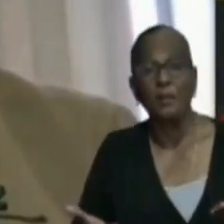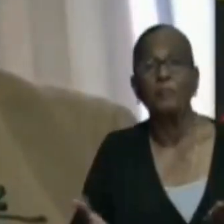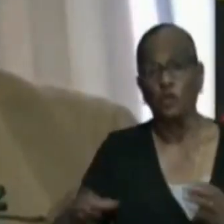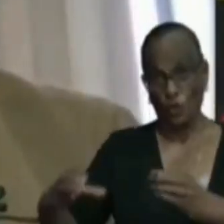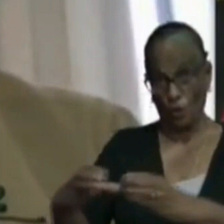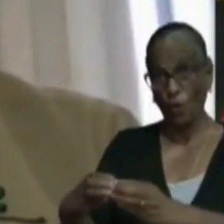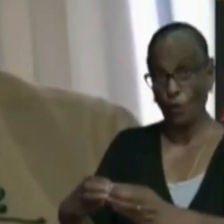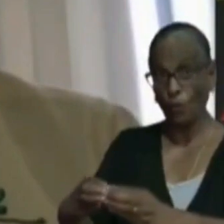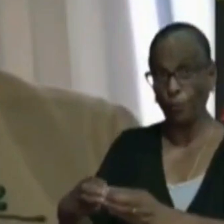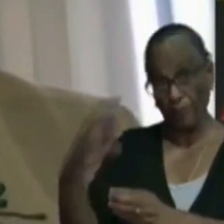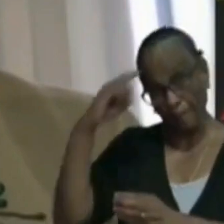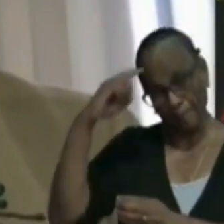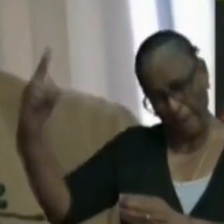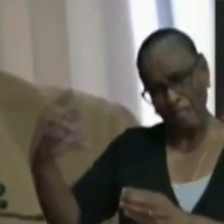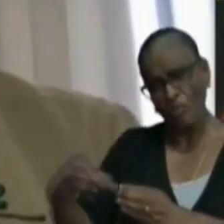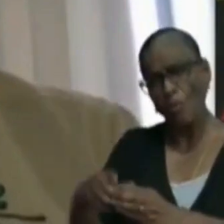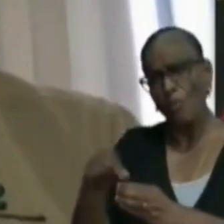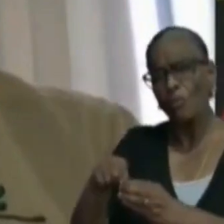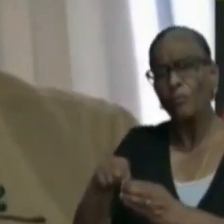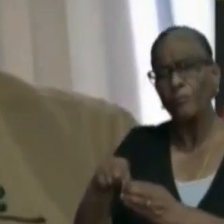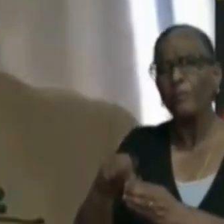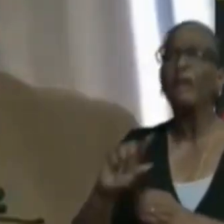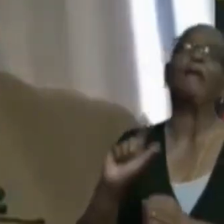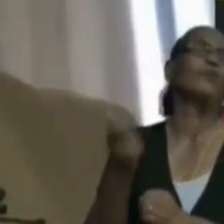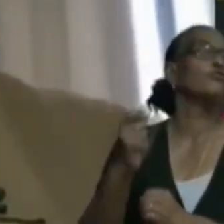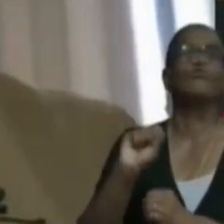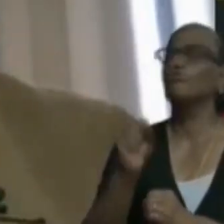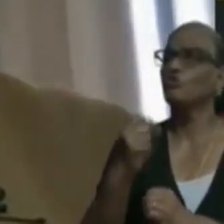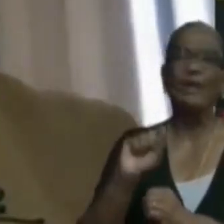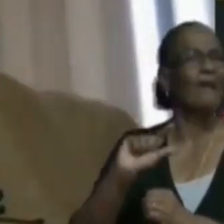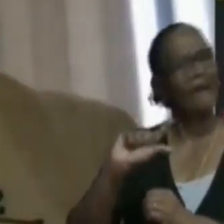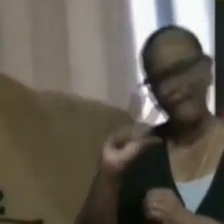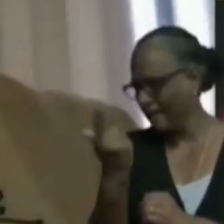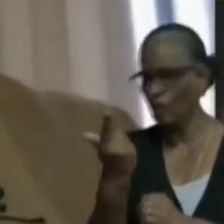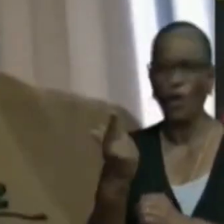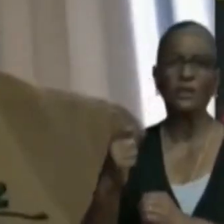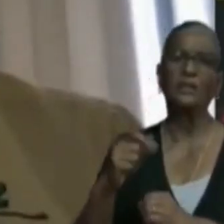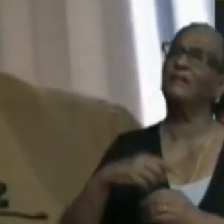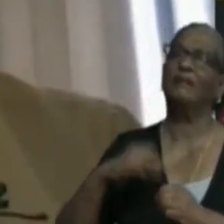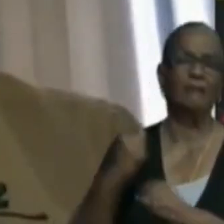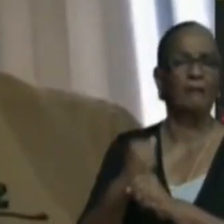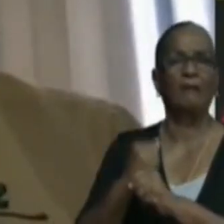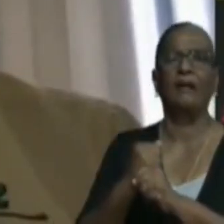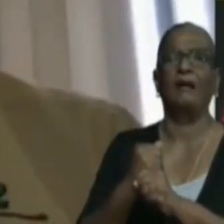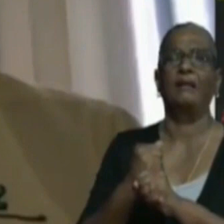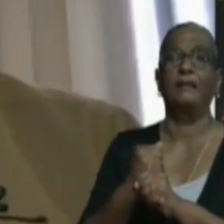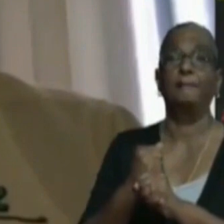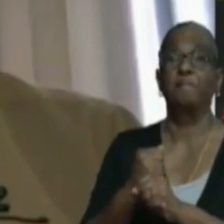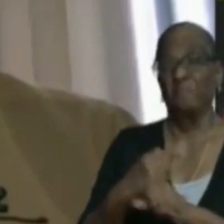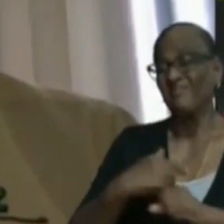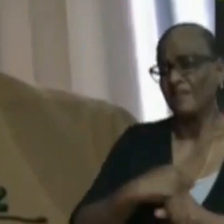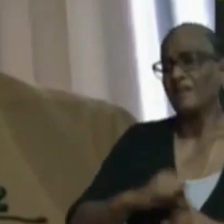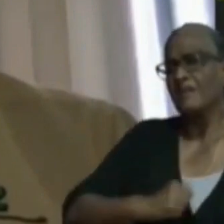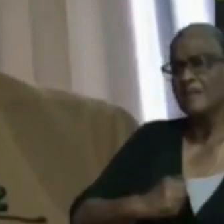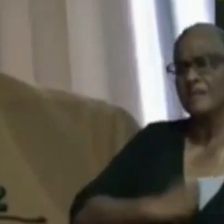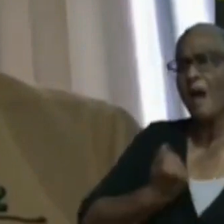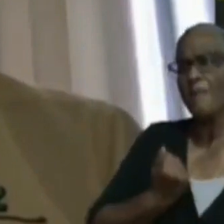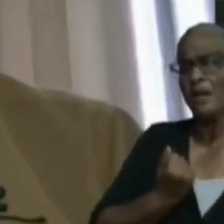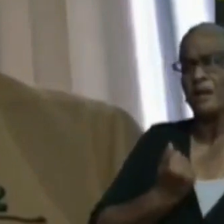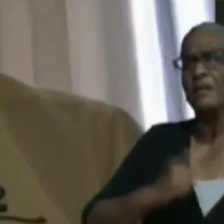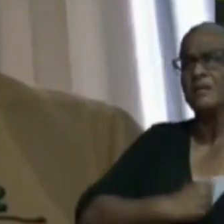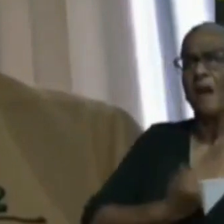de missie die we hebben gepland, nog niet is uitgevoerd. We vinden het jammer,